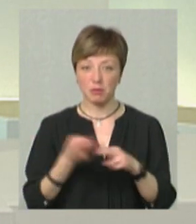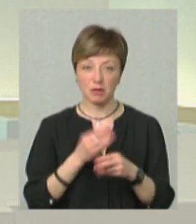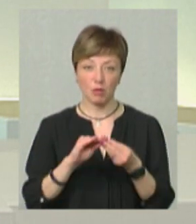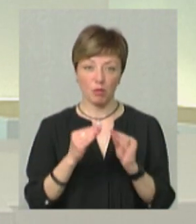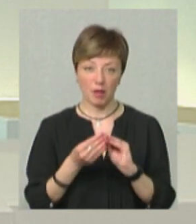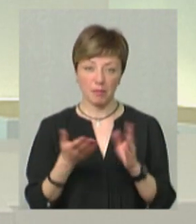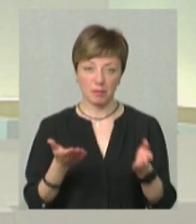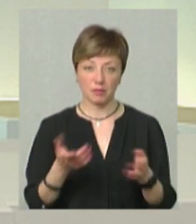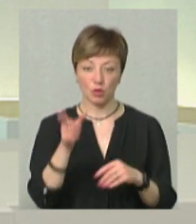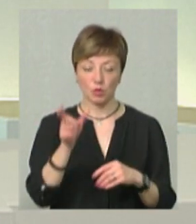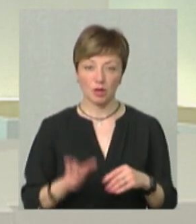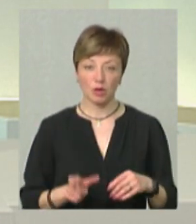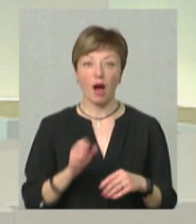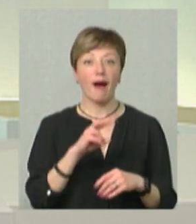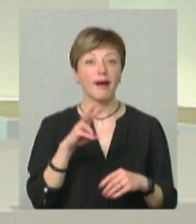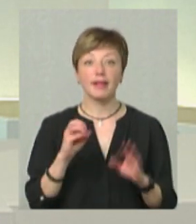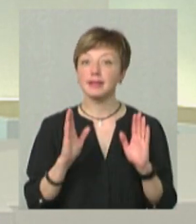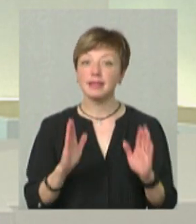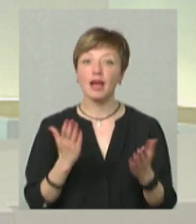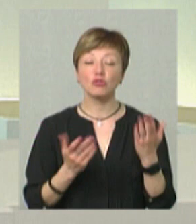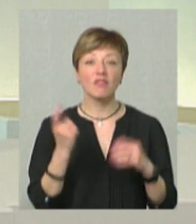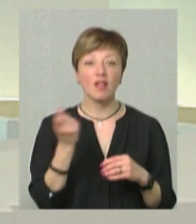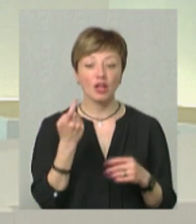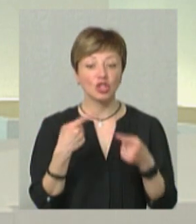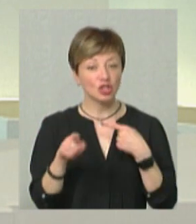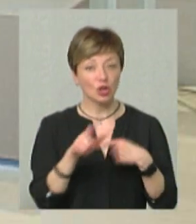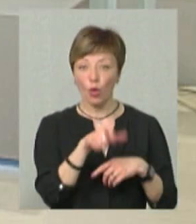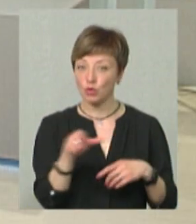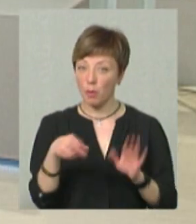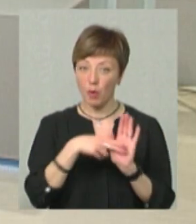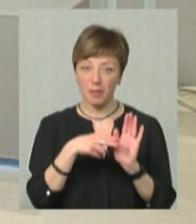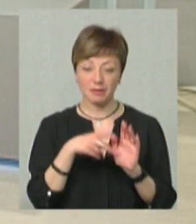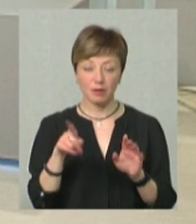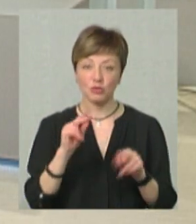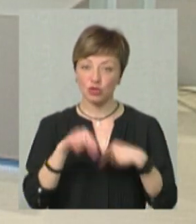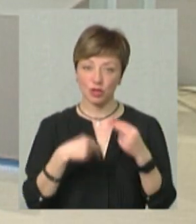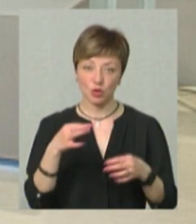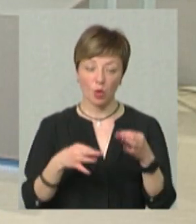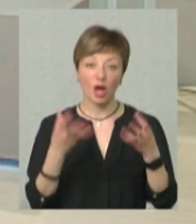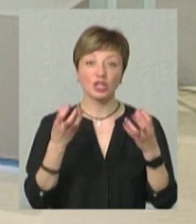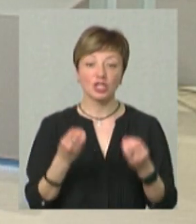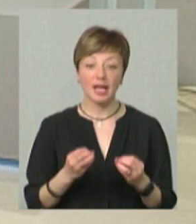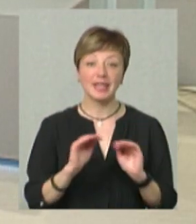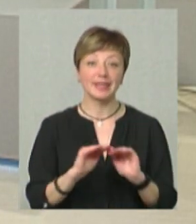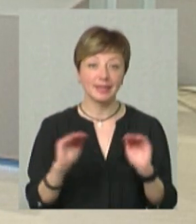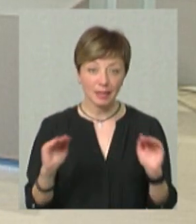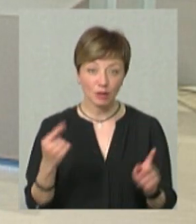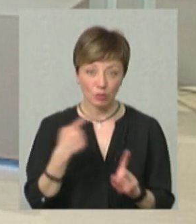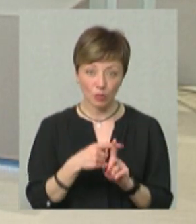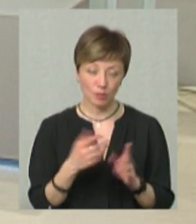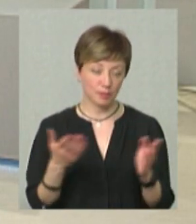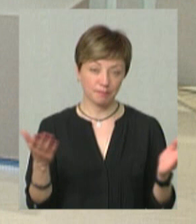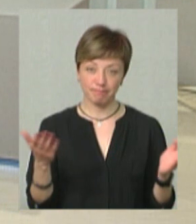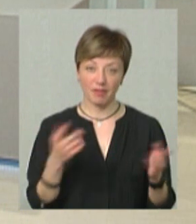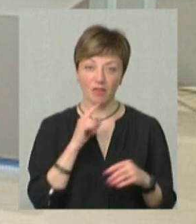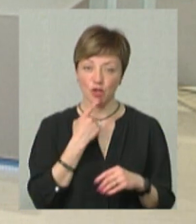цю людину. Але це тільки якщо власник. А якщо інші особи прописані, то там тільки через суд. А якщо ще й малолітні, то там вже